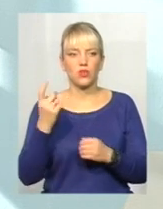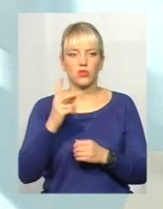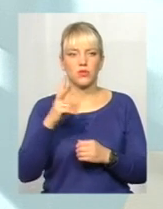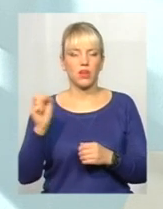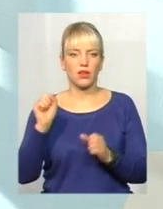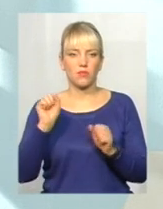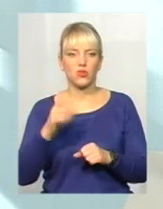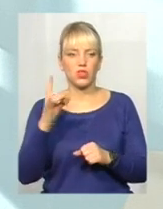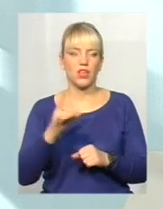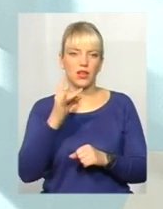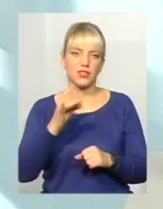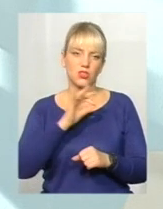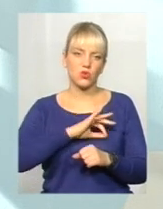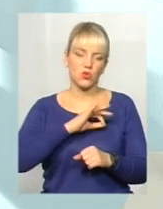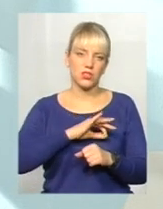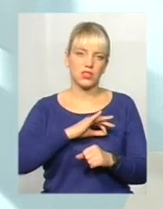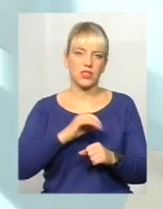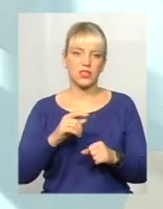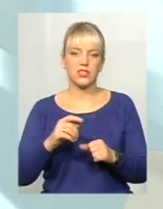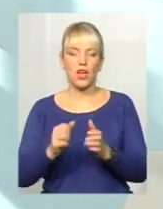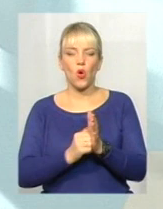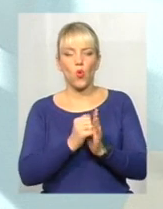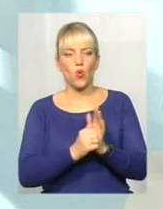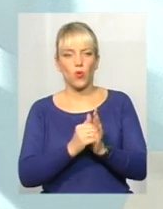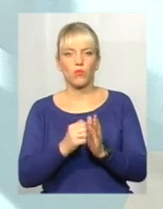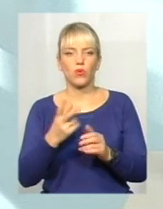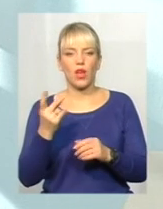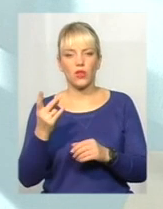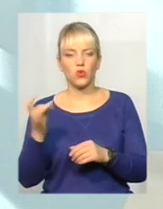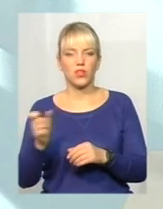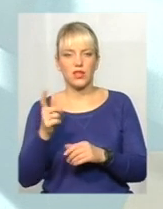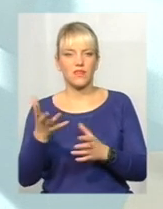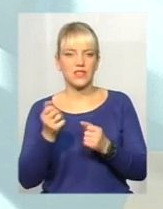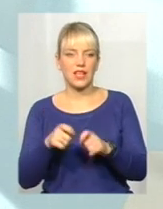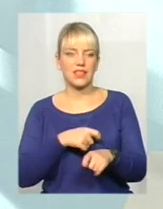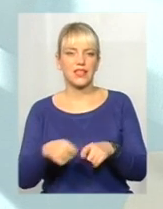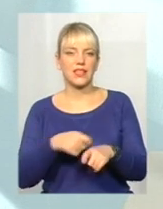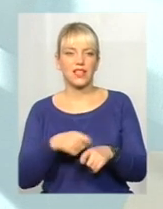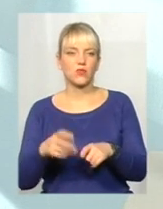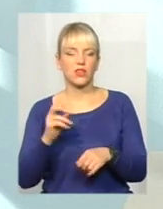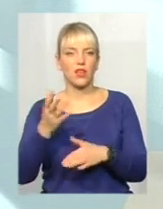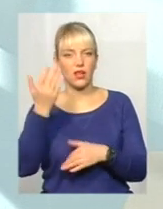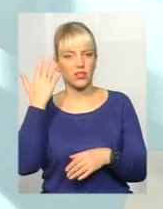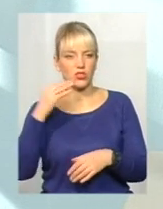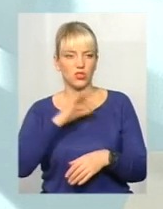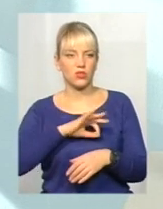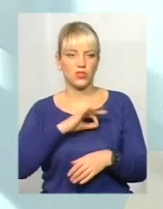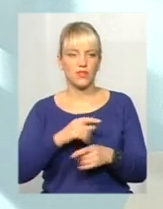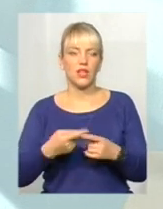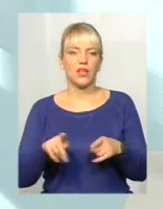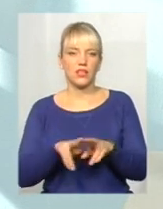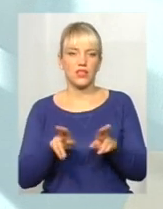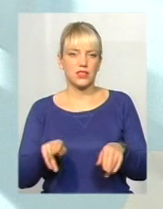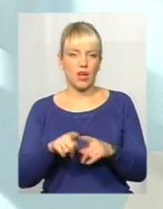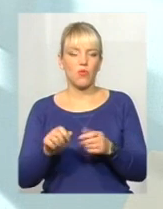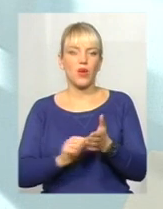один раз скористатись губкою, а другий раз взяти чисту тканинку, яка залишається так, як колись користувалася. Або та ж сама миючі